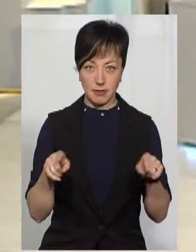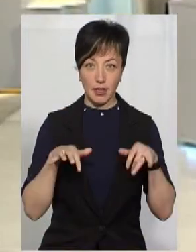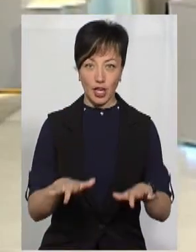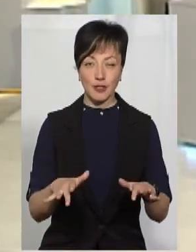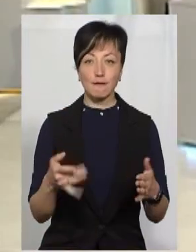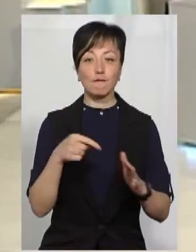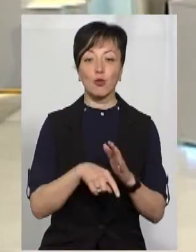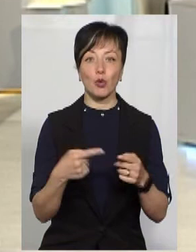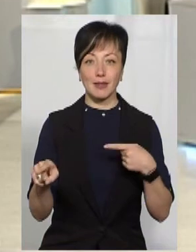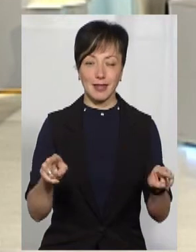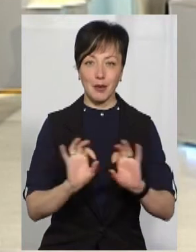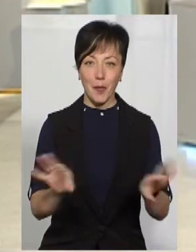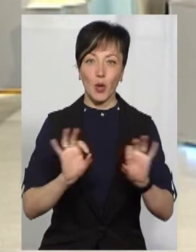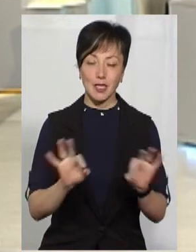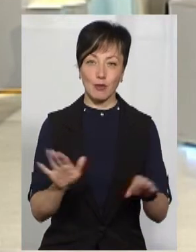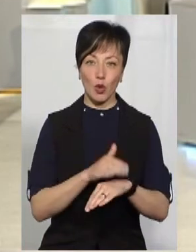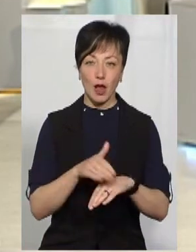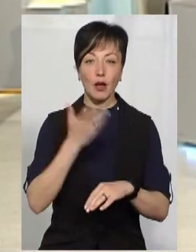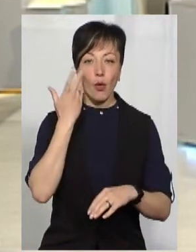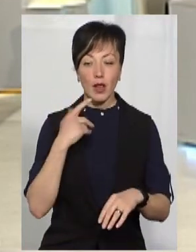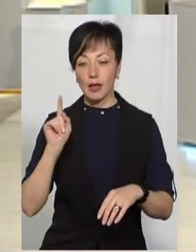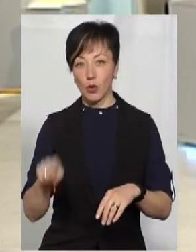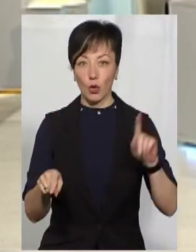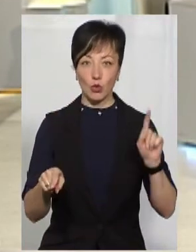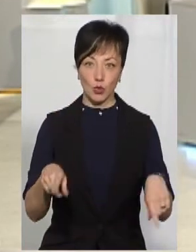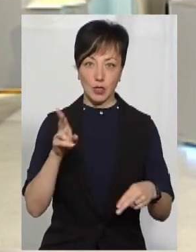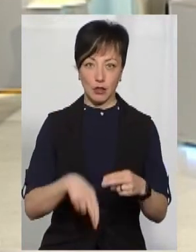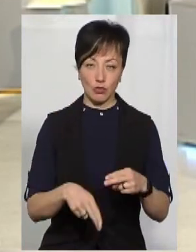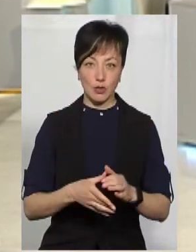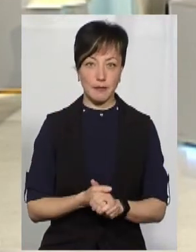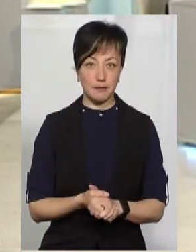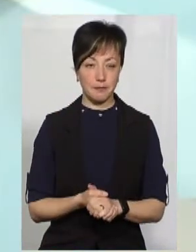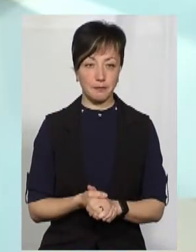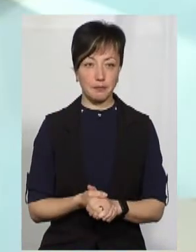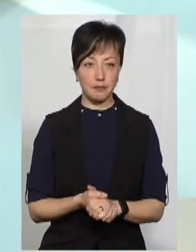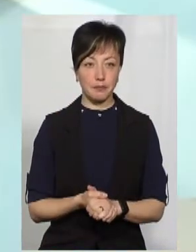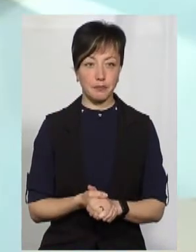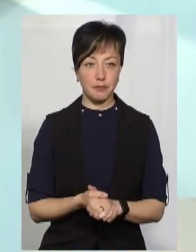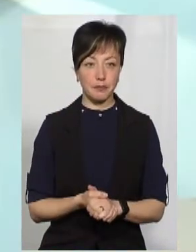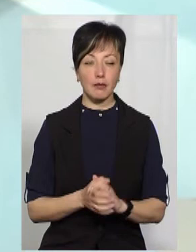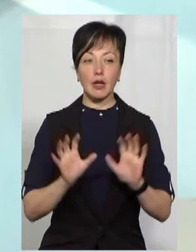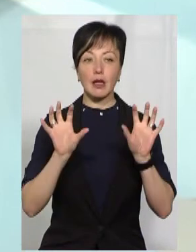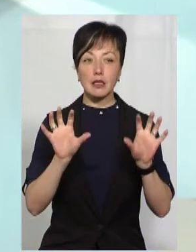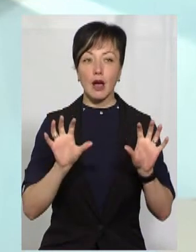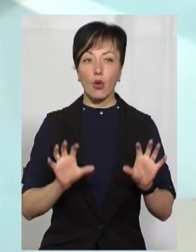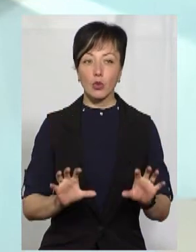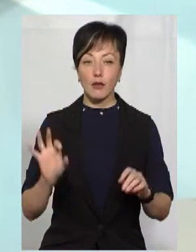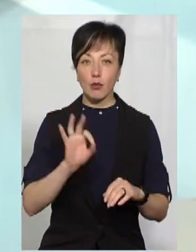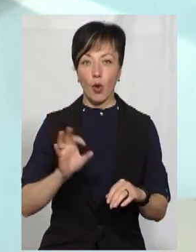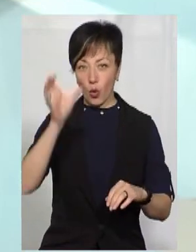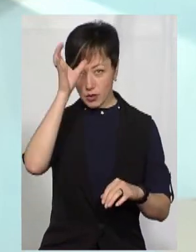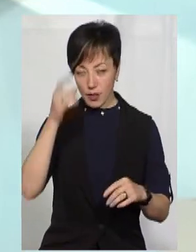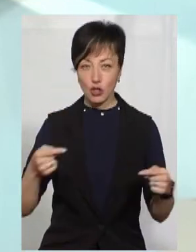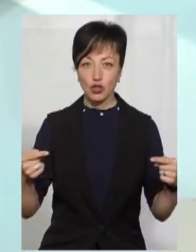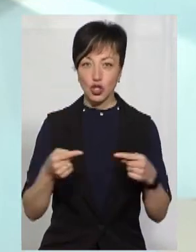В чому різниця? Поясніть. І коли то закінчується цього року? Законодавство про освіту